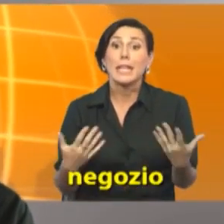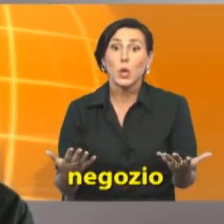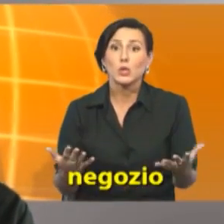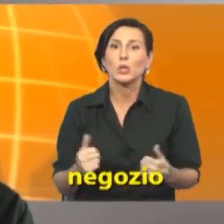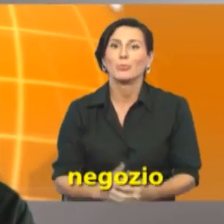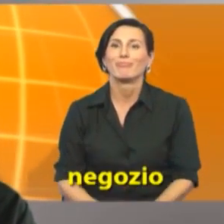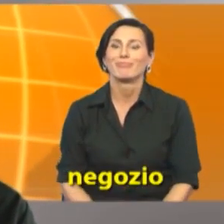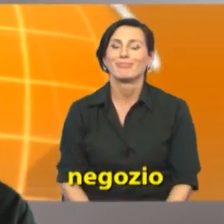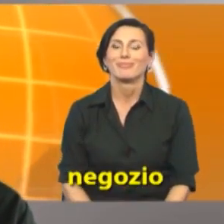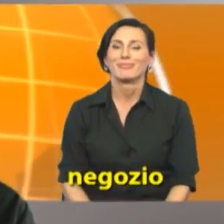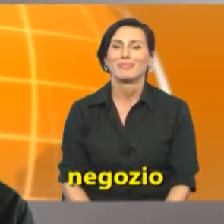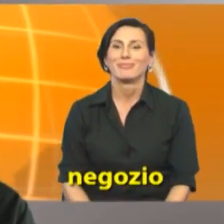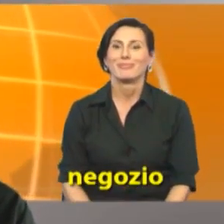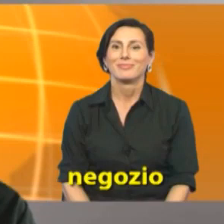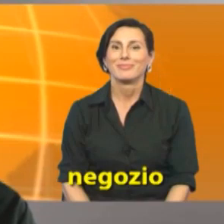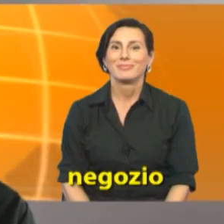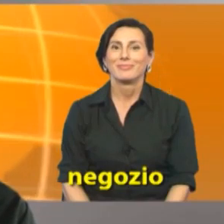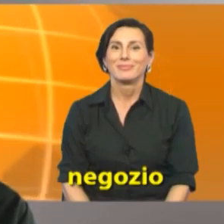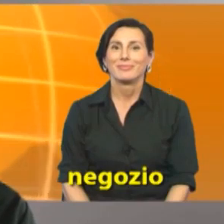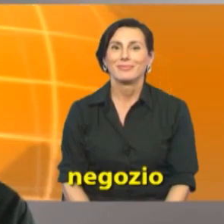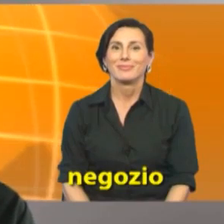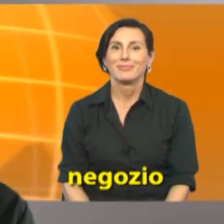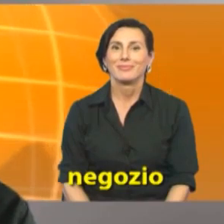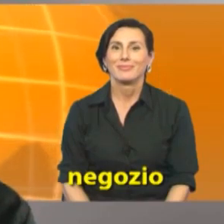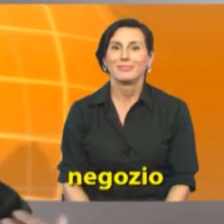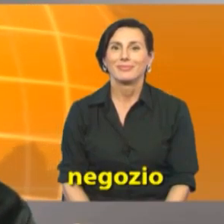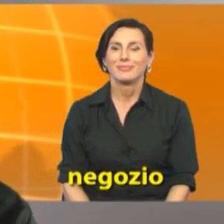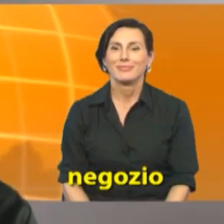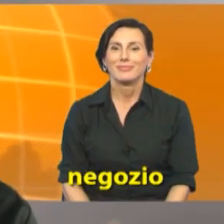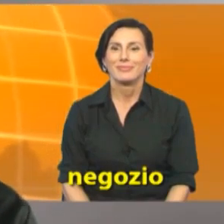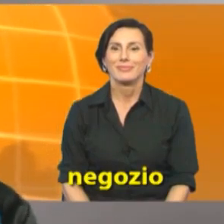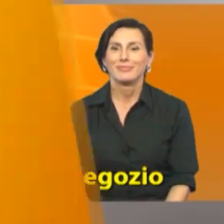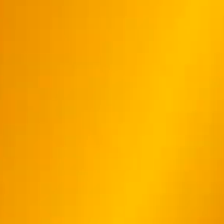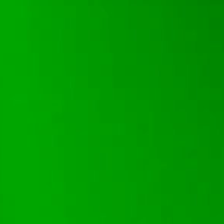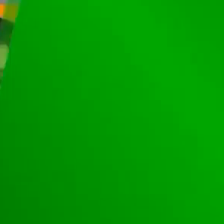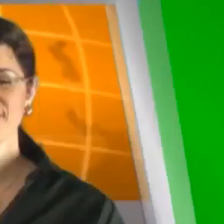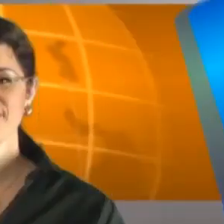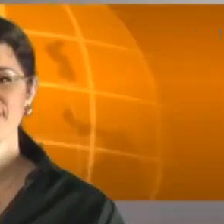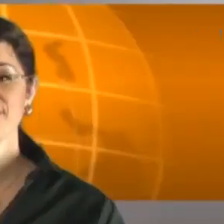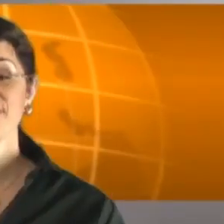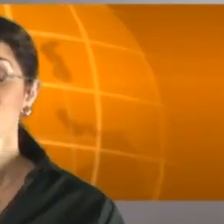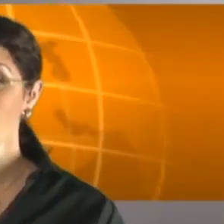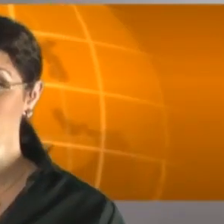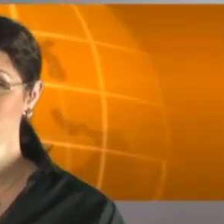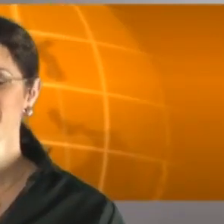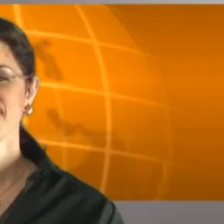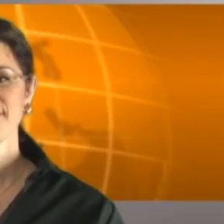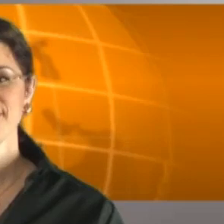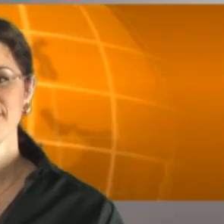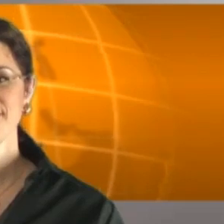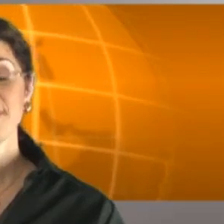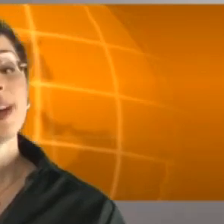negozio store store oppure shop